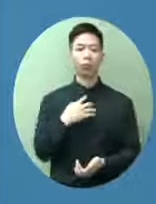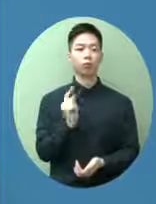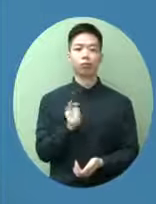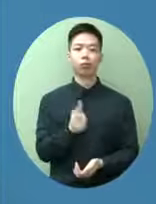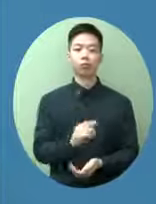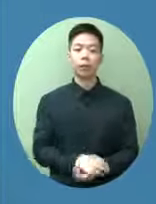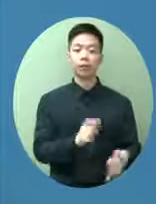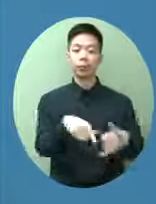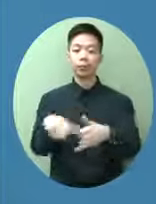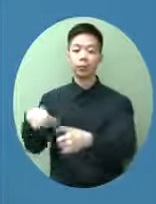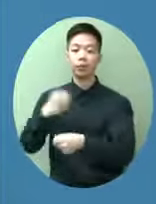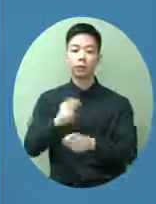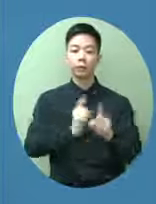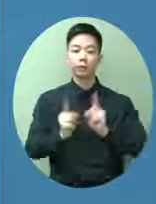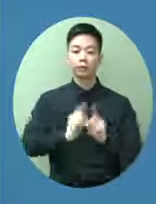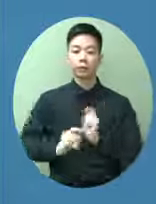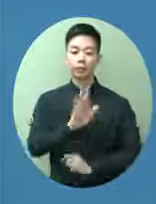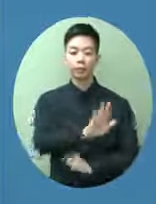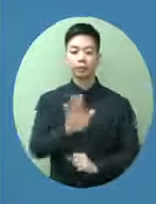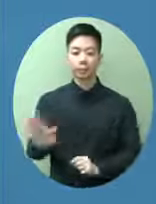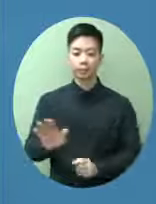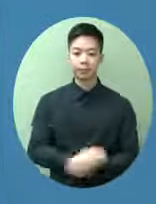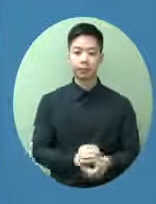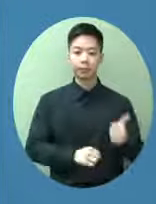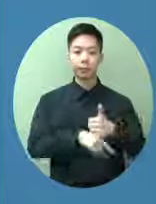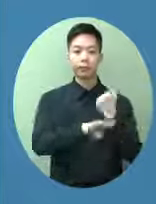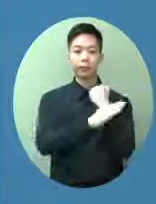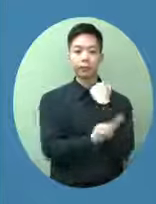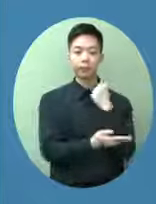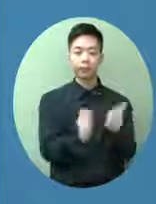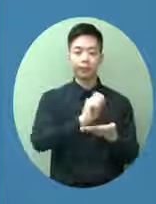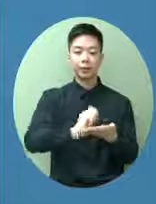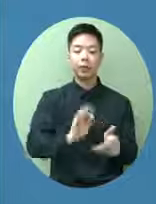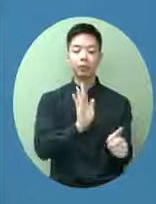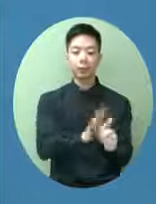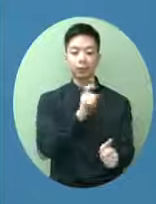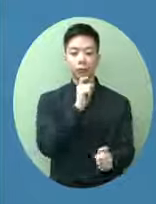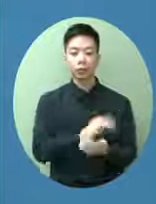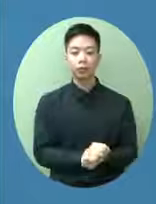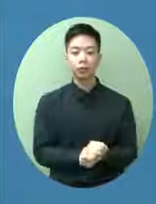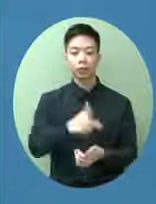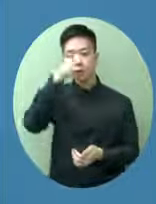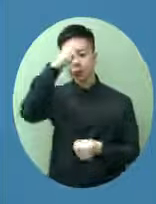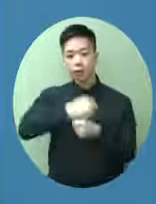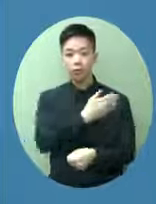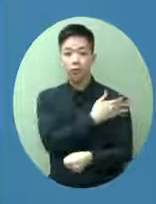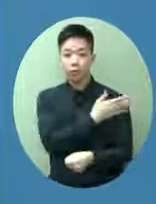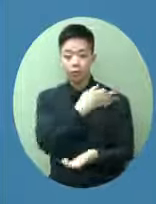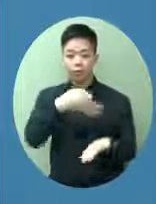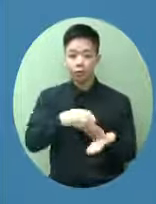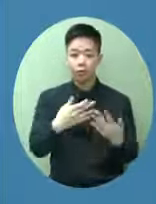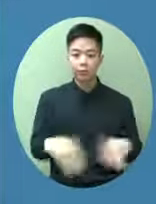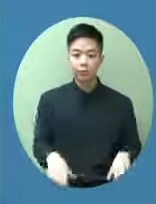工作的自由這個是基本法保障的加入了公務員的行列我們當然希望